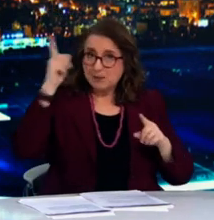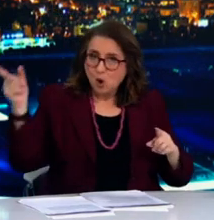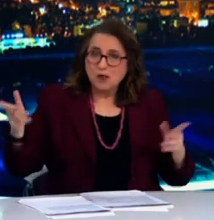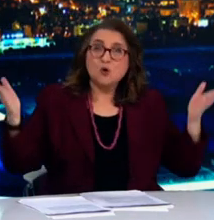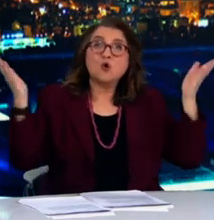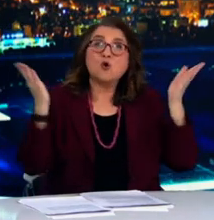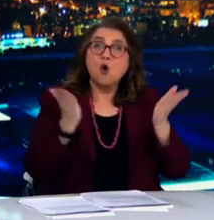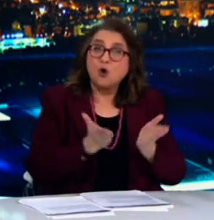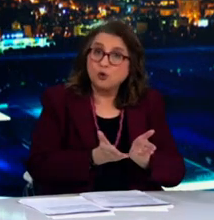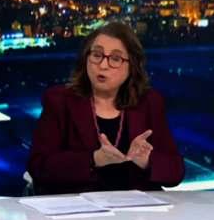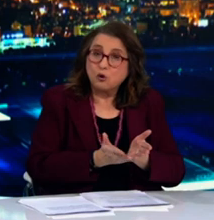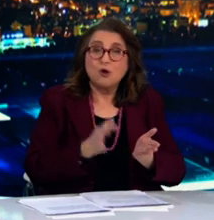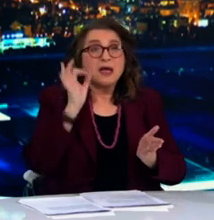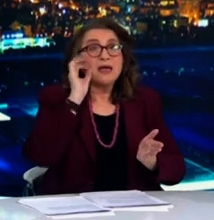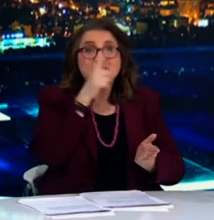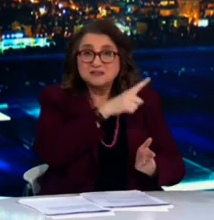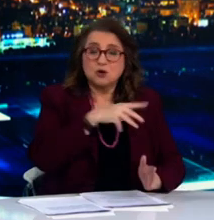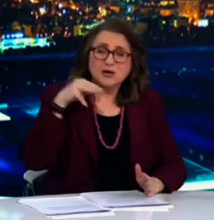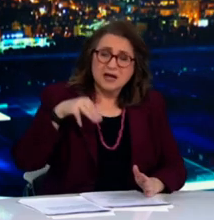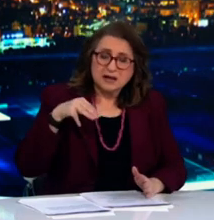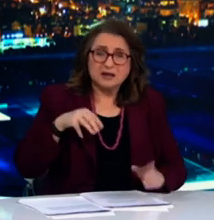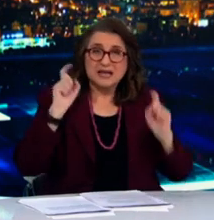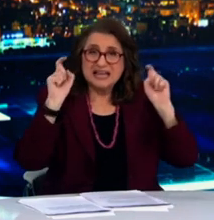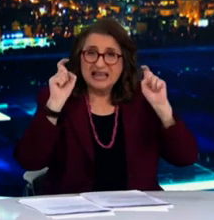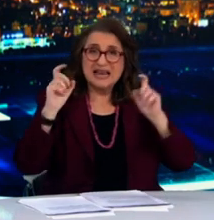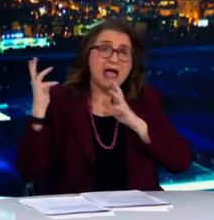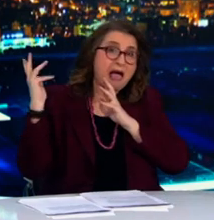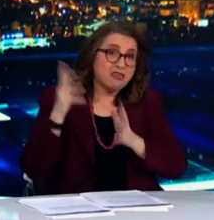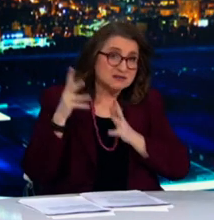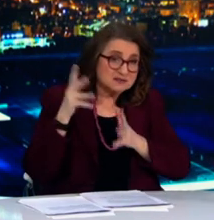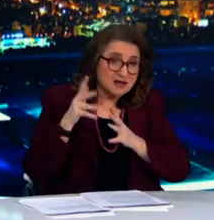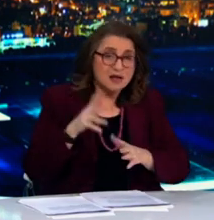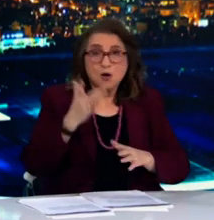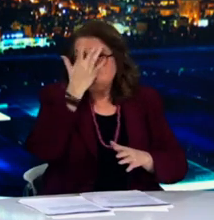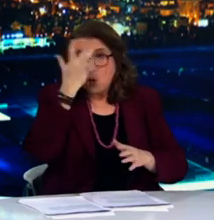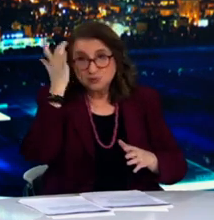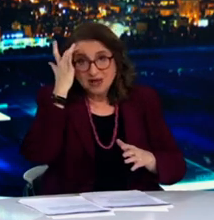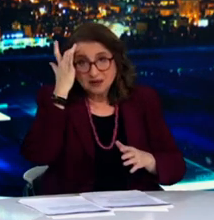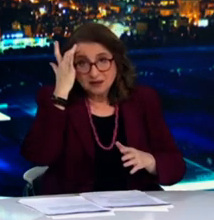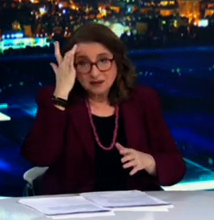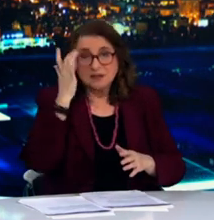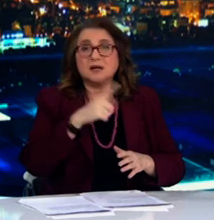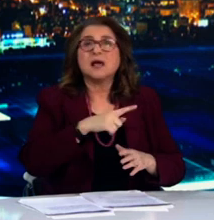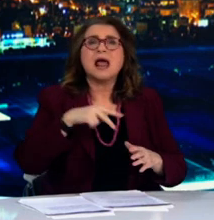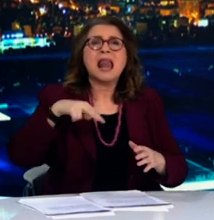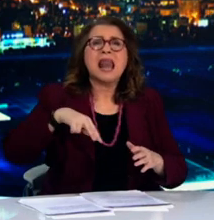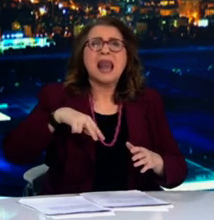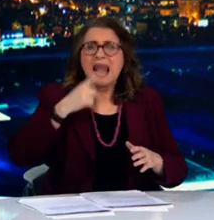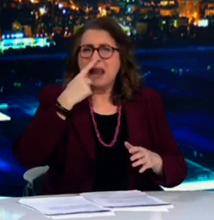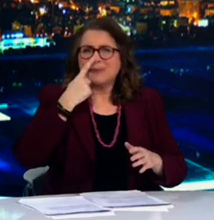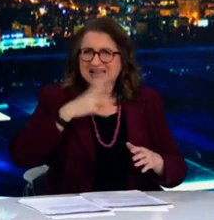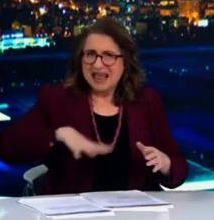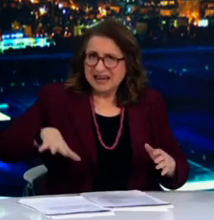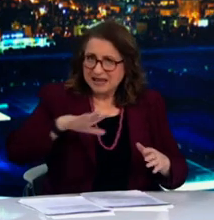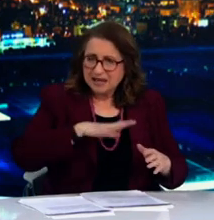Περιφερειακές Ενότητες Θεσσαλονίκης, Χαλκιδικής, Κυλκής και Πέλας, η Περιφερειακή Ενότητα Κοζάνης, η Περιφερειακή Ενότητα Λέσβου, η